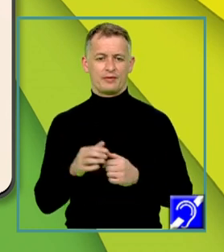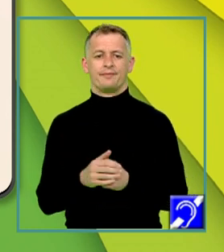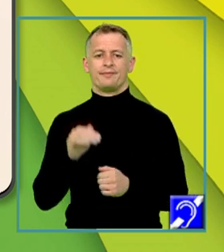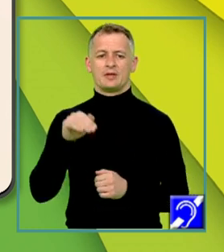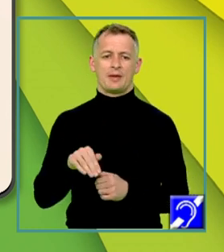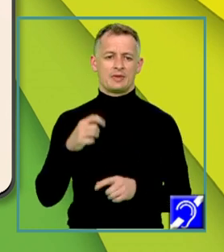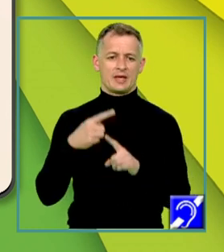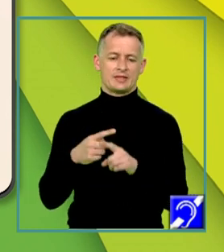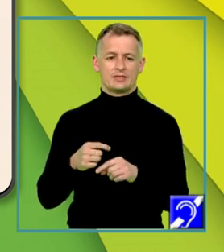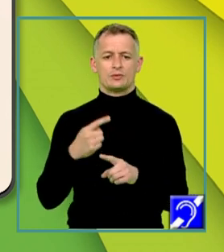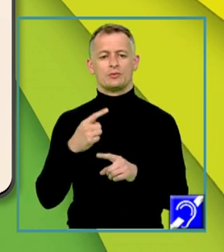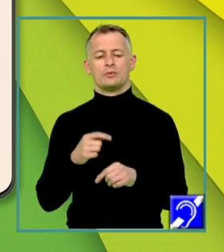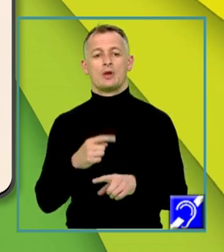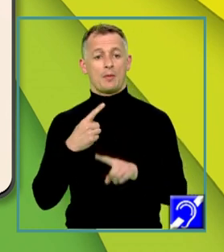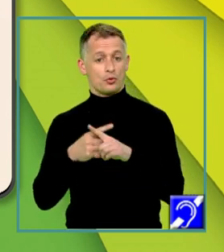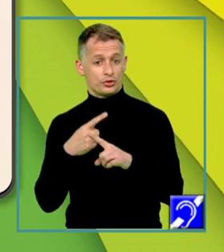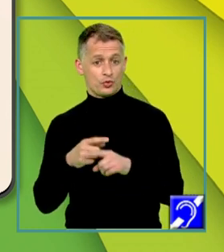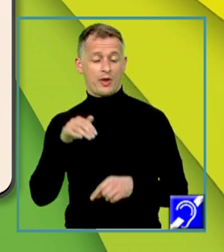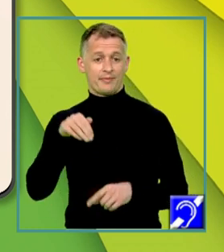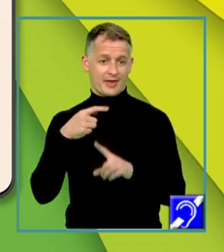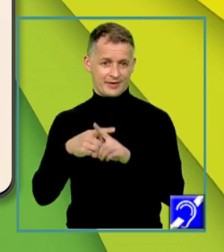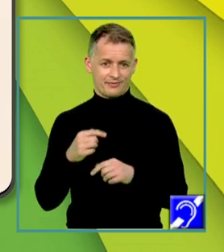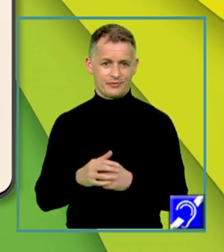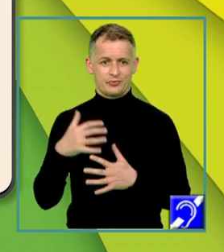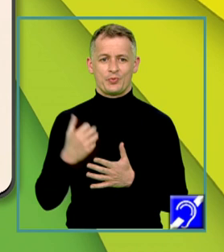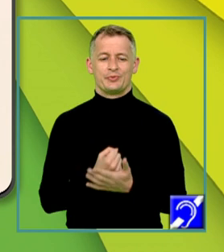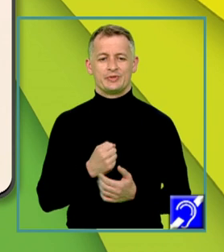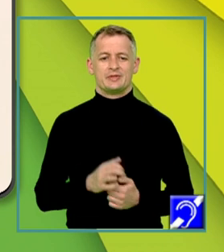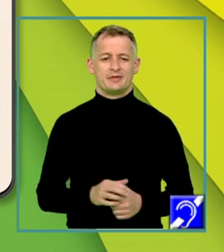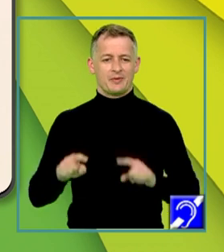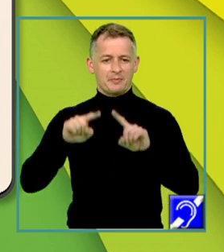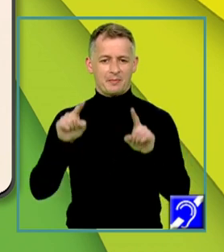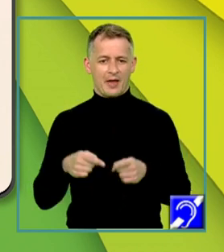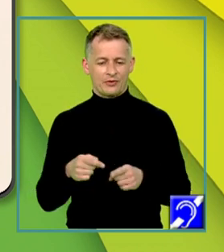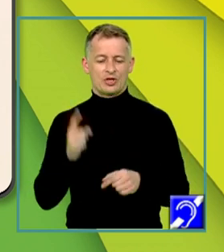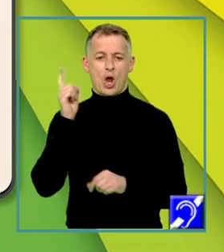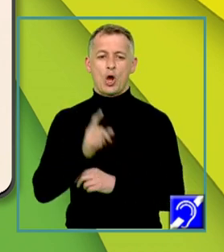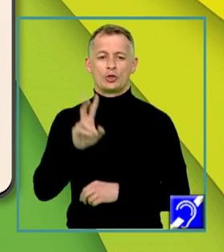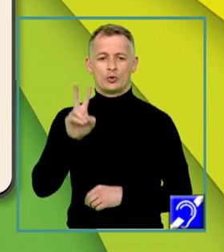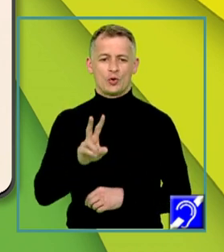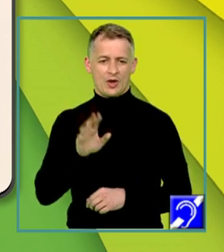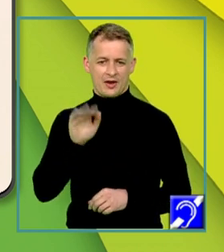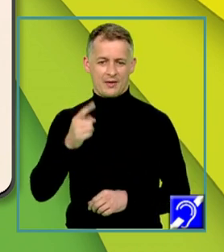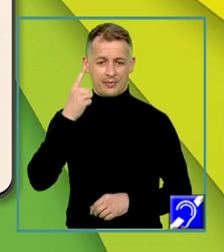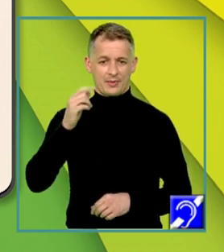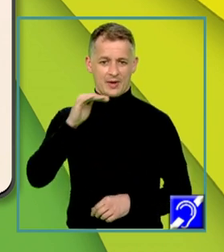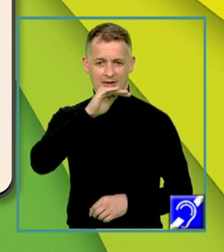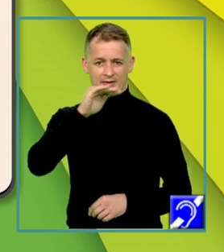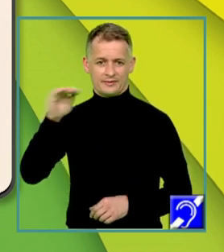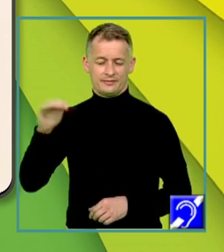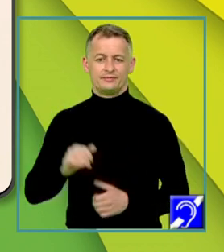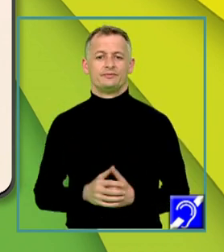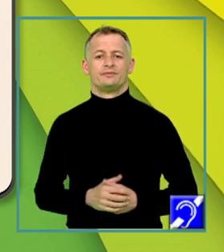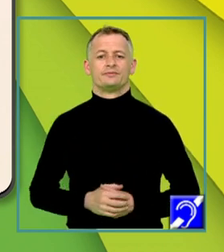înmulțit cu M de X și obținem matricea pătratică de ordinul 2, ce are pe prima linie